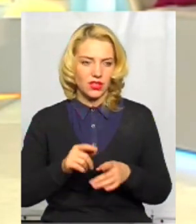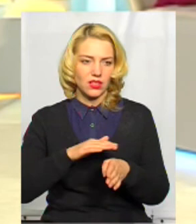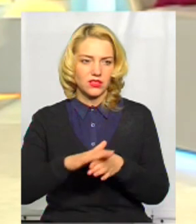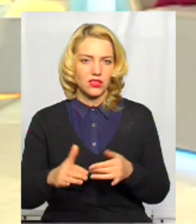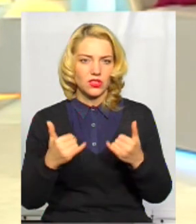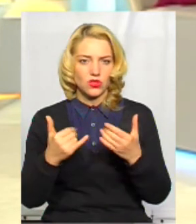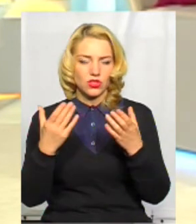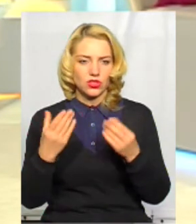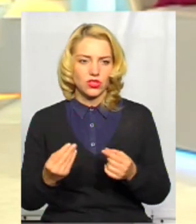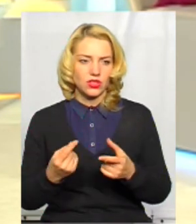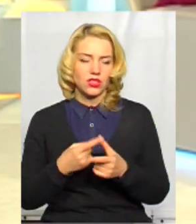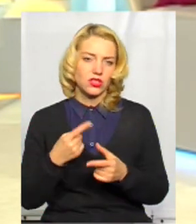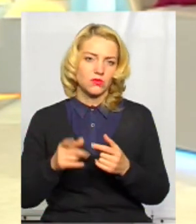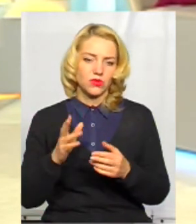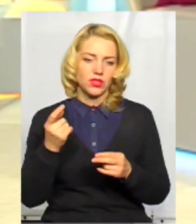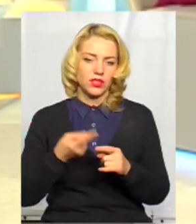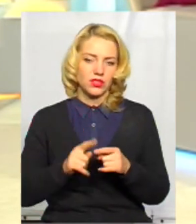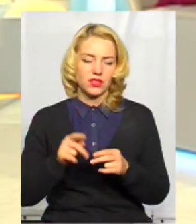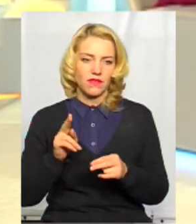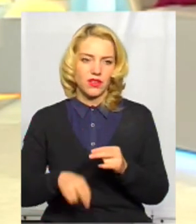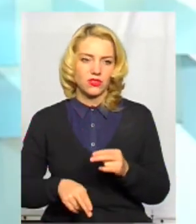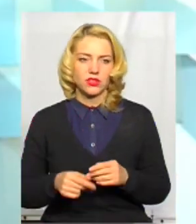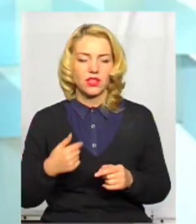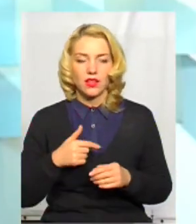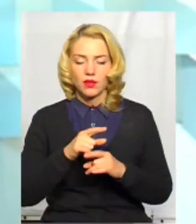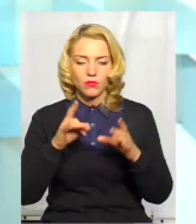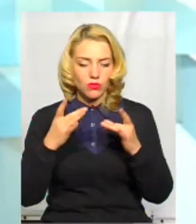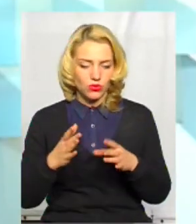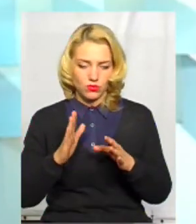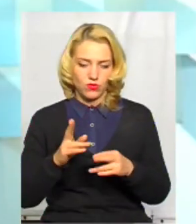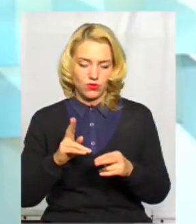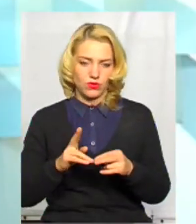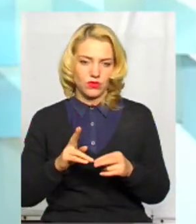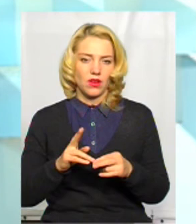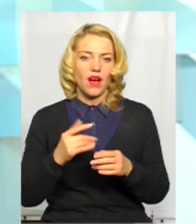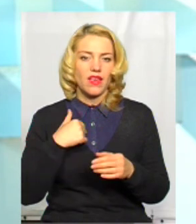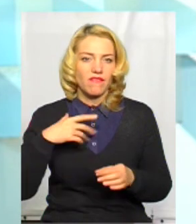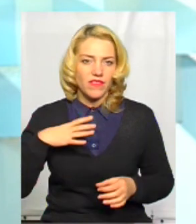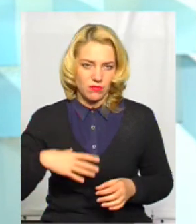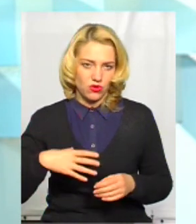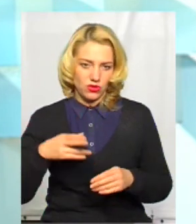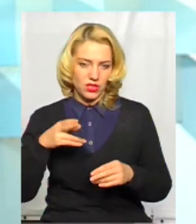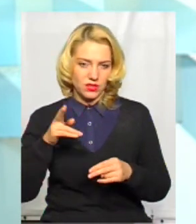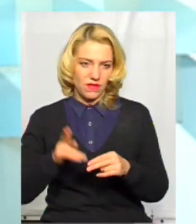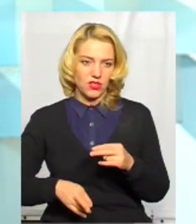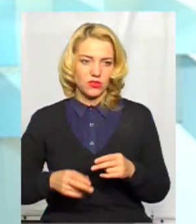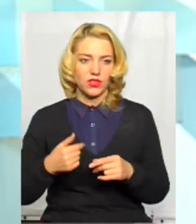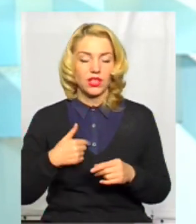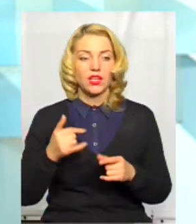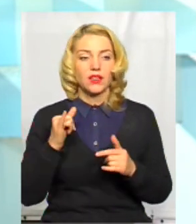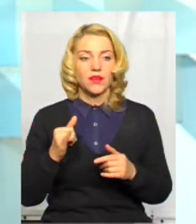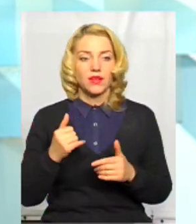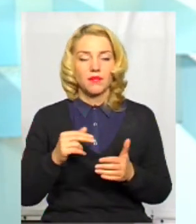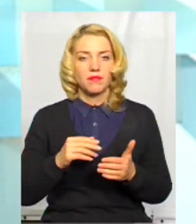сьогоднішній день, і чи будете їх завершувати? Я не просто буду їх вимушений завершити. Скажу вам так, що